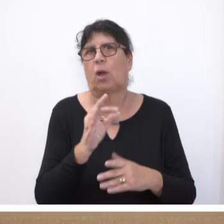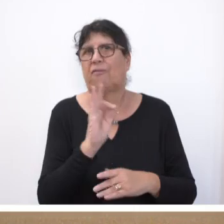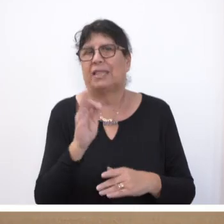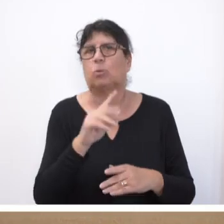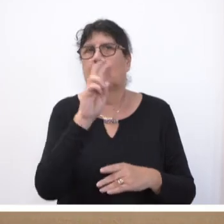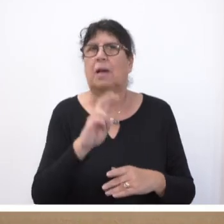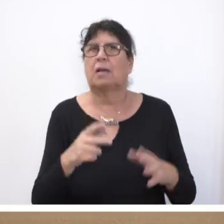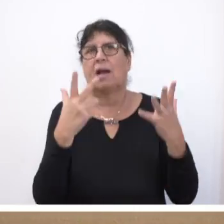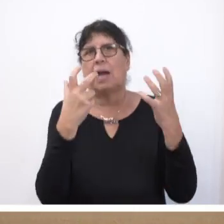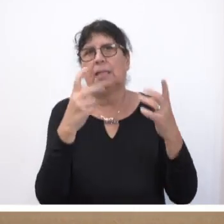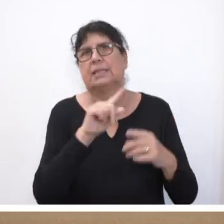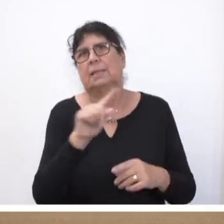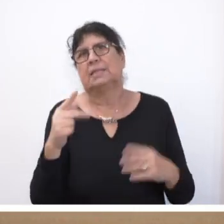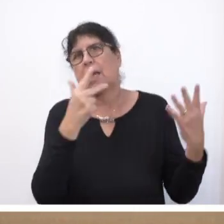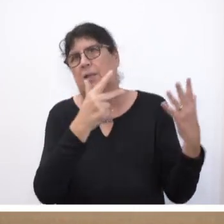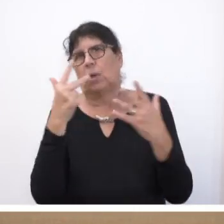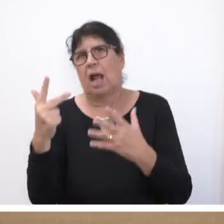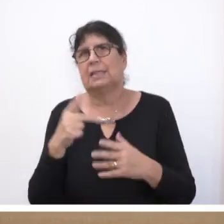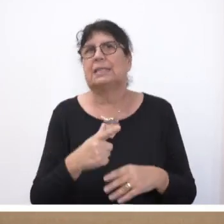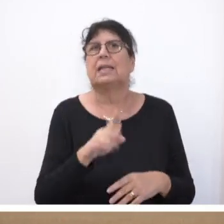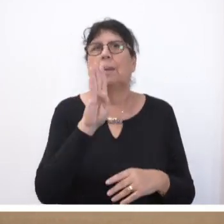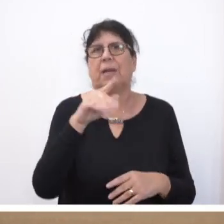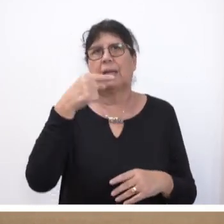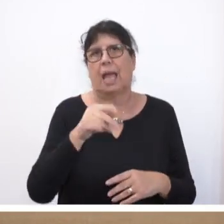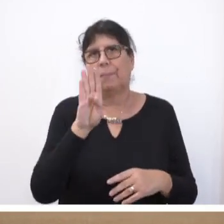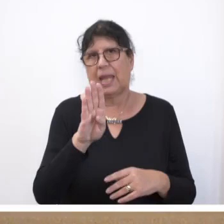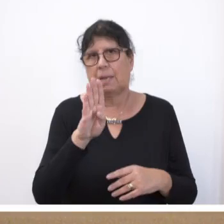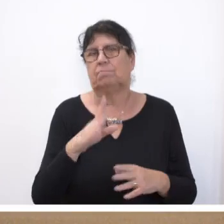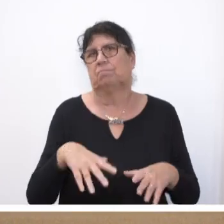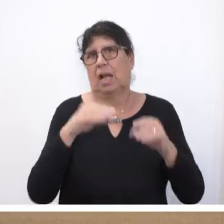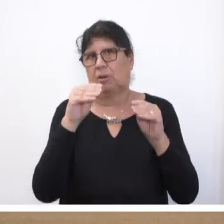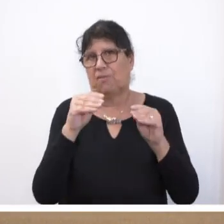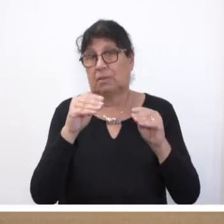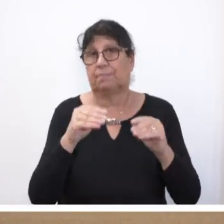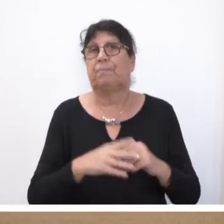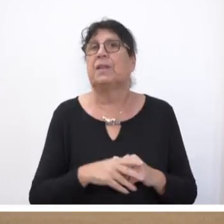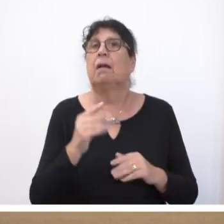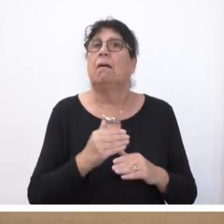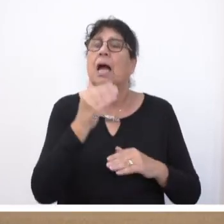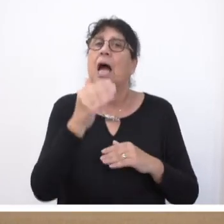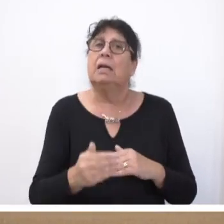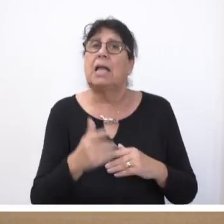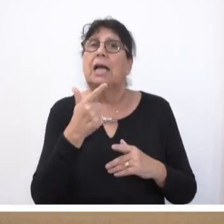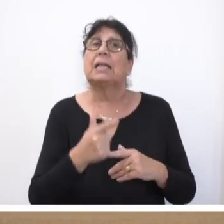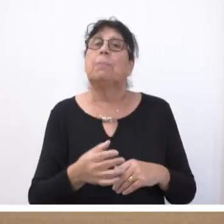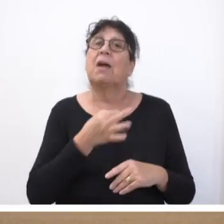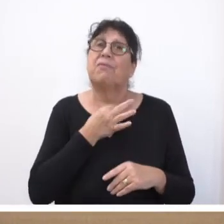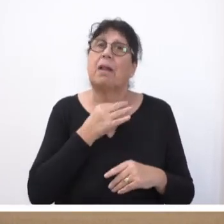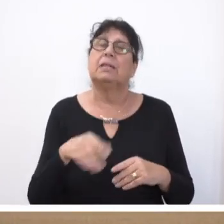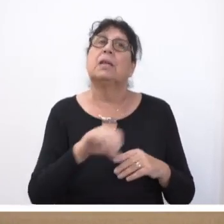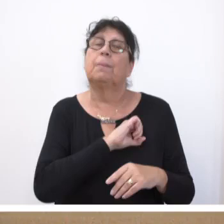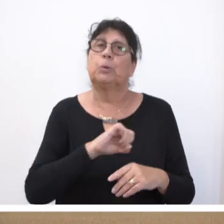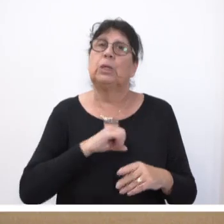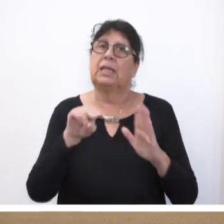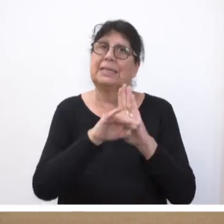80 bis § 88 des Bürgerlichen Gesetzbuches in Kraft getreten. Nach dem erklärten Willen des Bundesgesetzgebers sollen durch